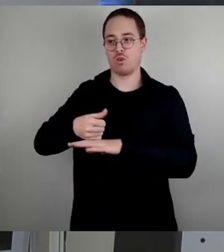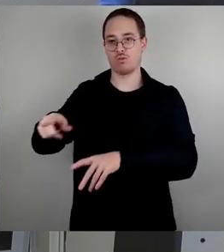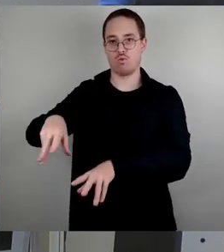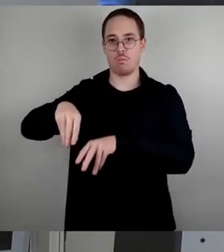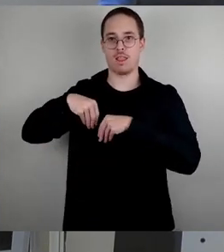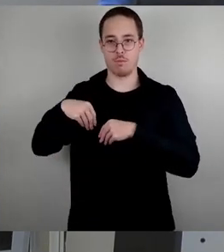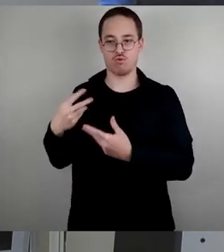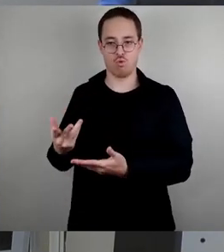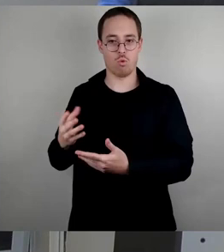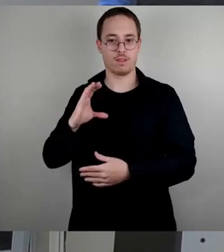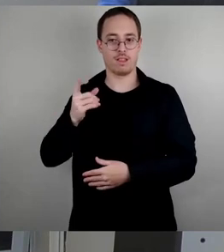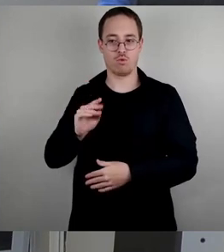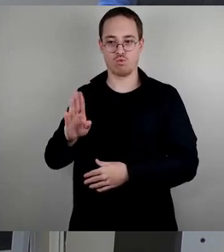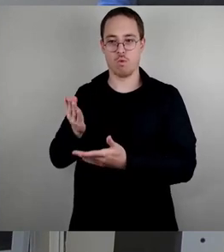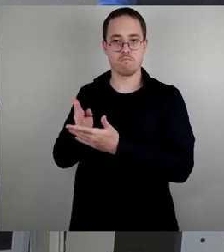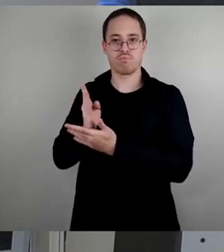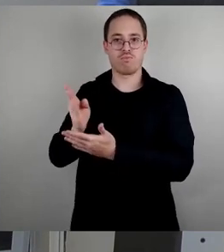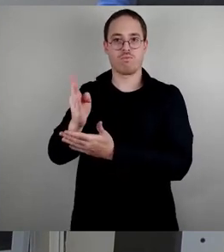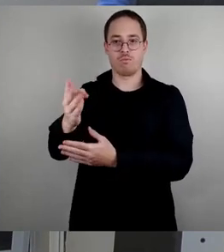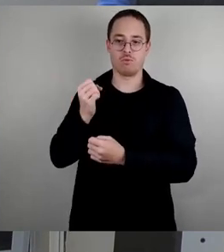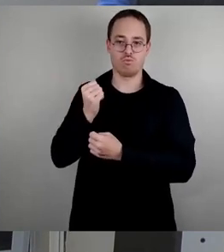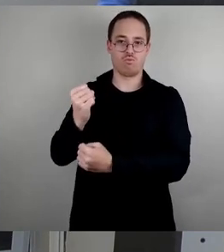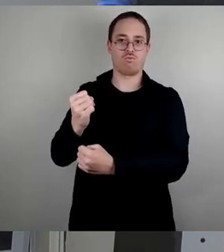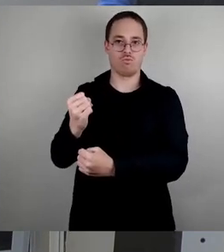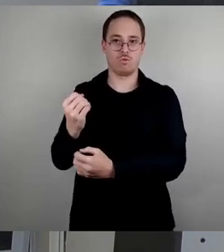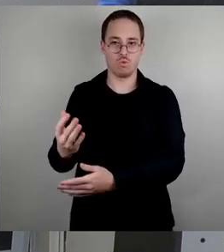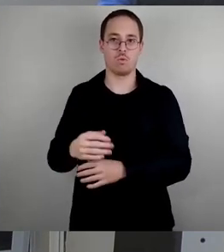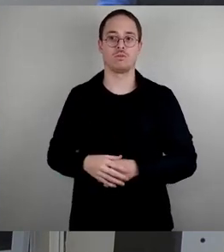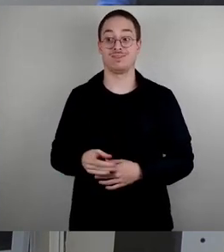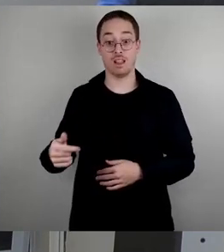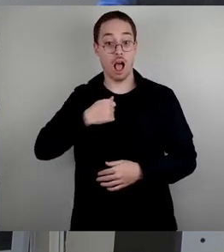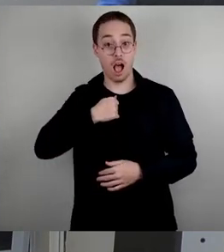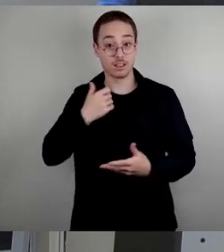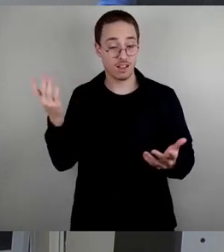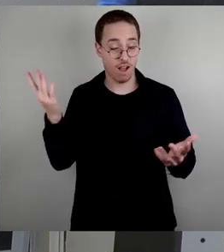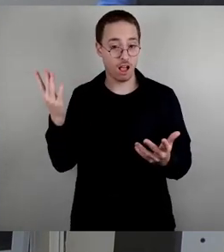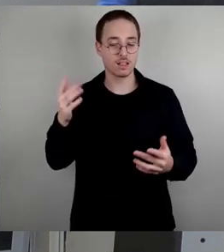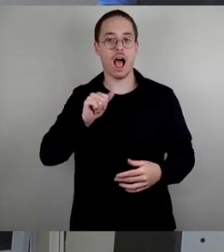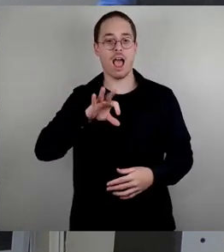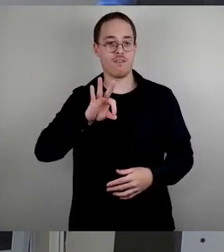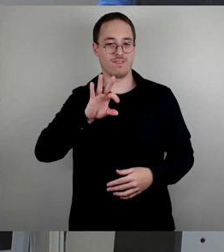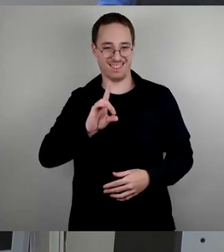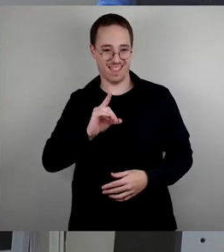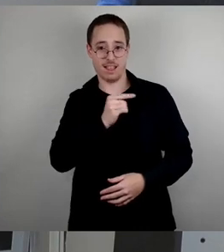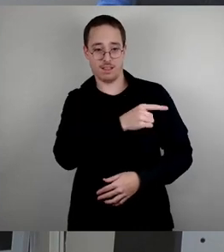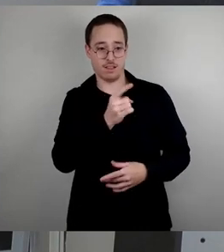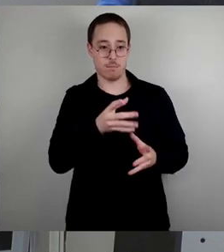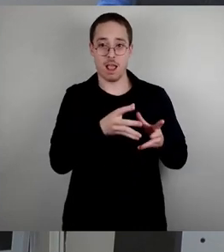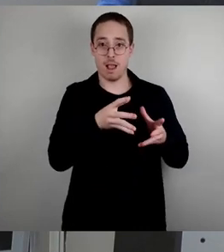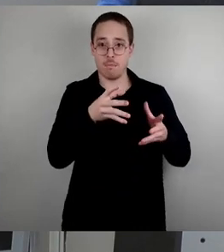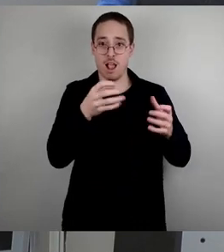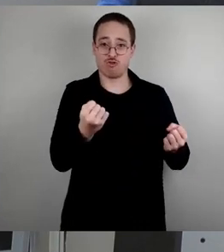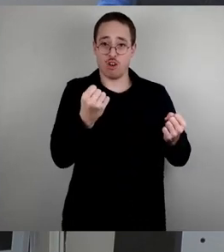durch, dass sie nämlich aus Angst vor der AfD politischen Selbstmord begeht. Und da sage ich Ihnen,